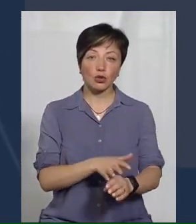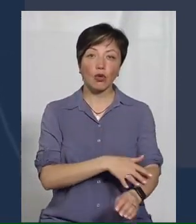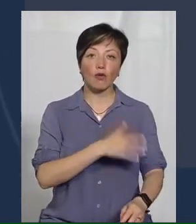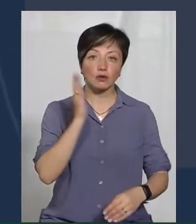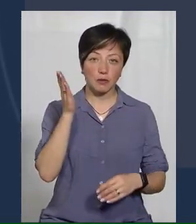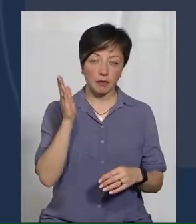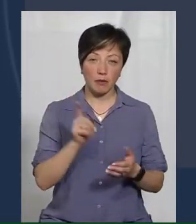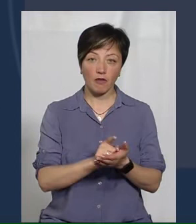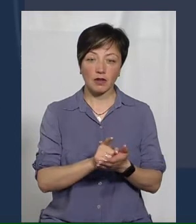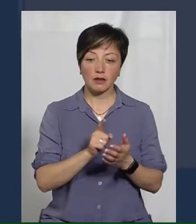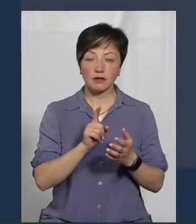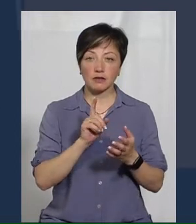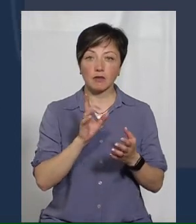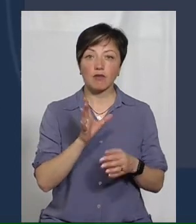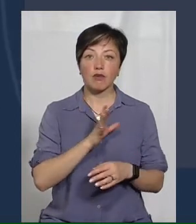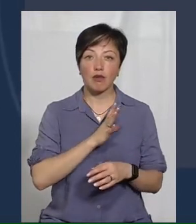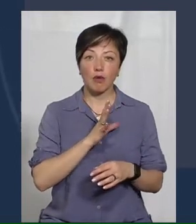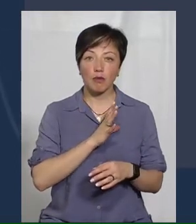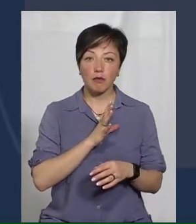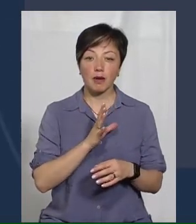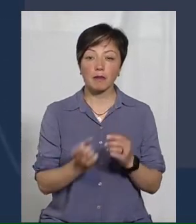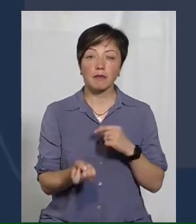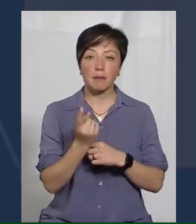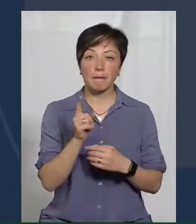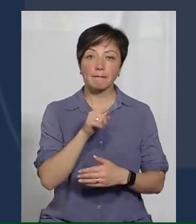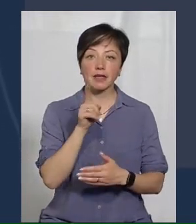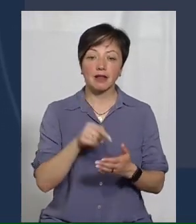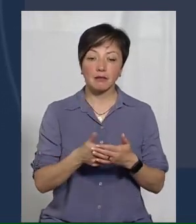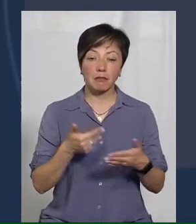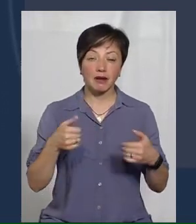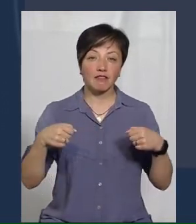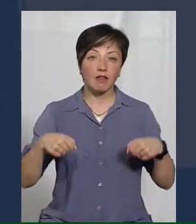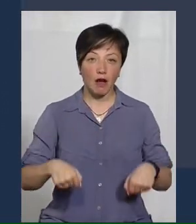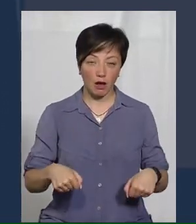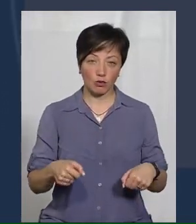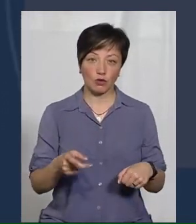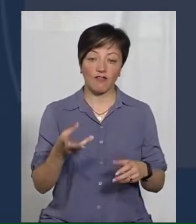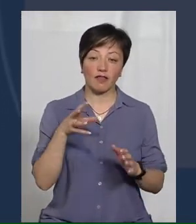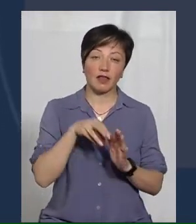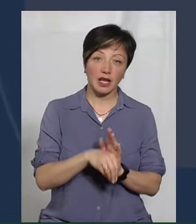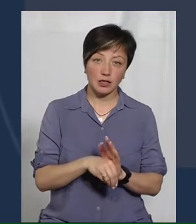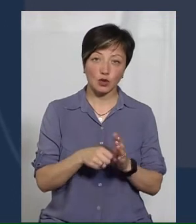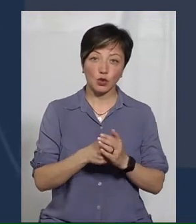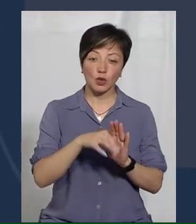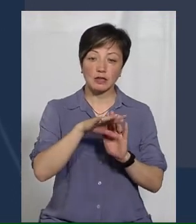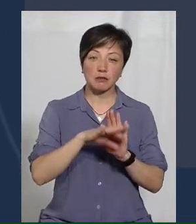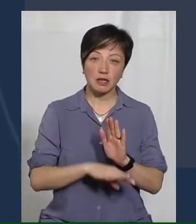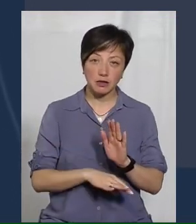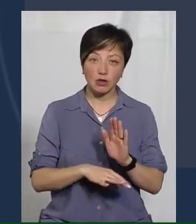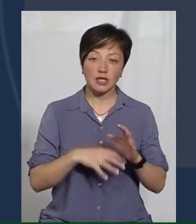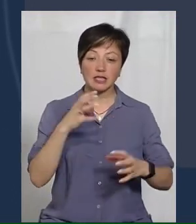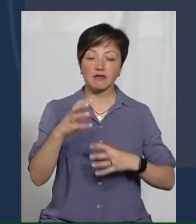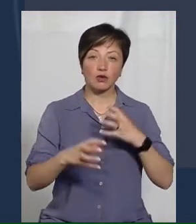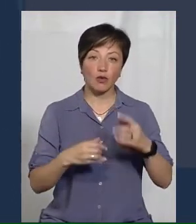перспективі повинно взагалі було б стояти питання перед органами влади. Про внесення їх до списку світової